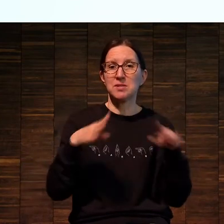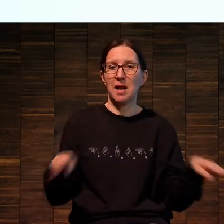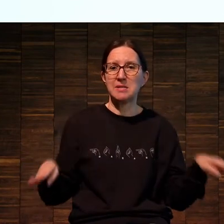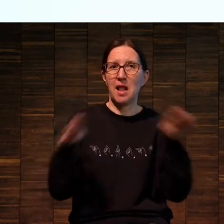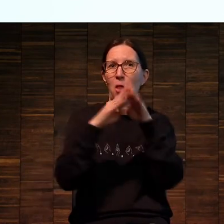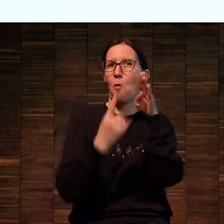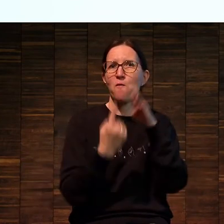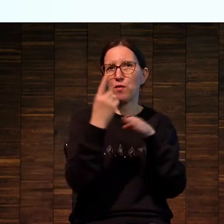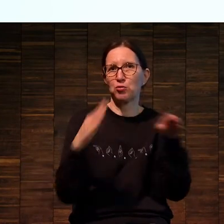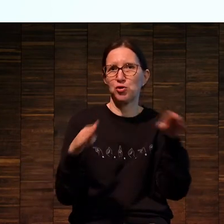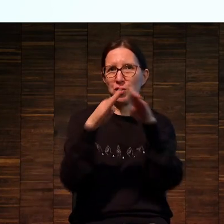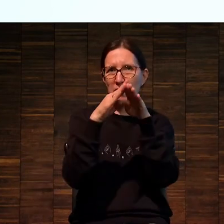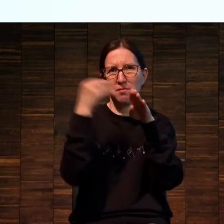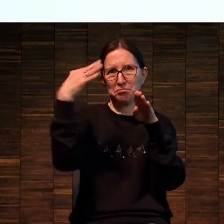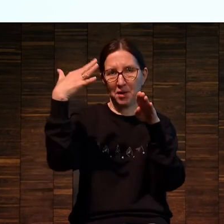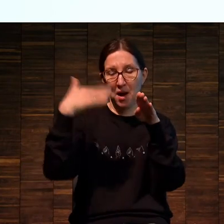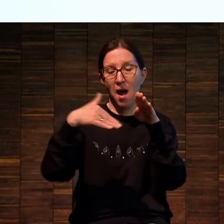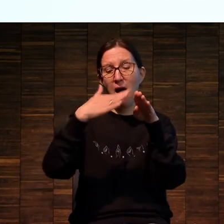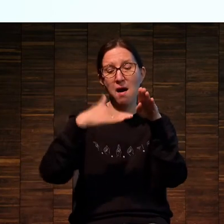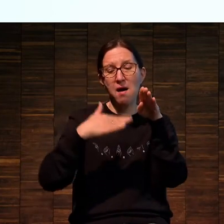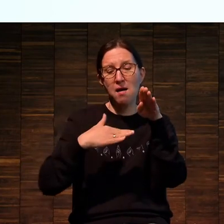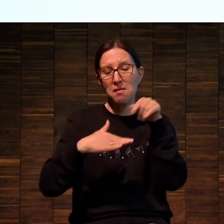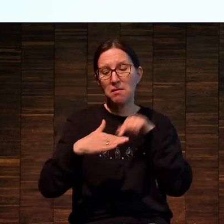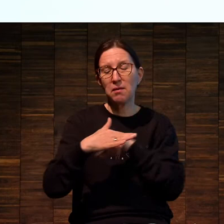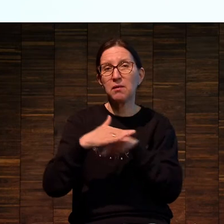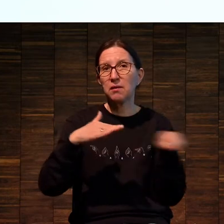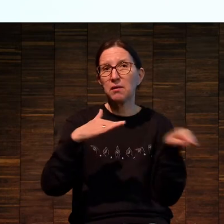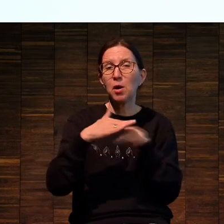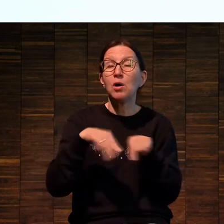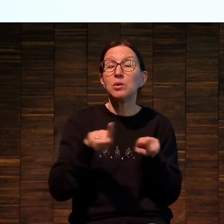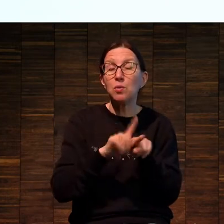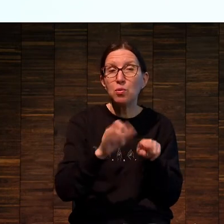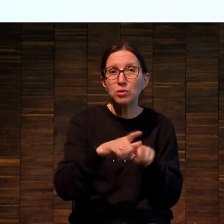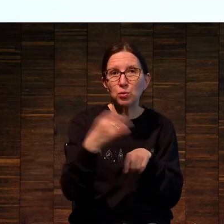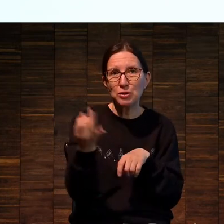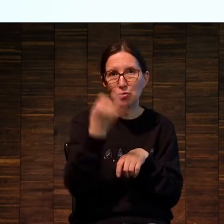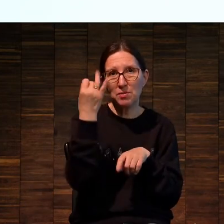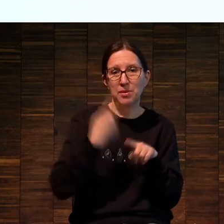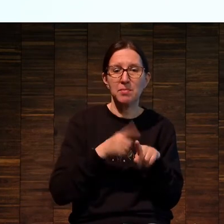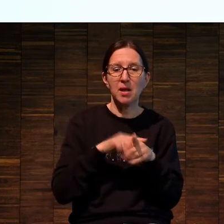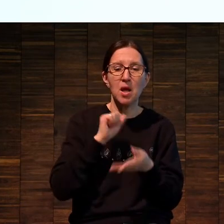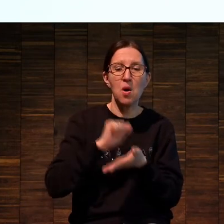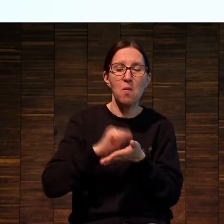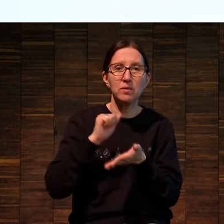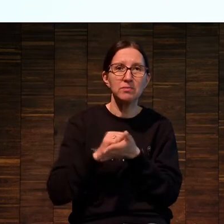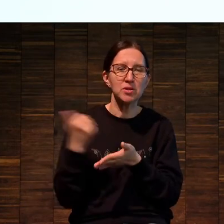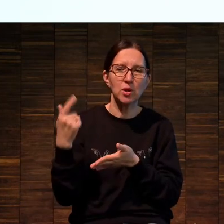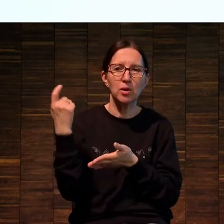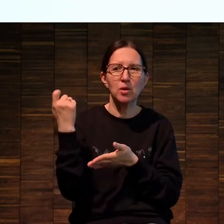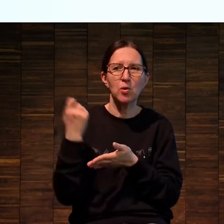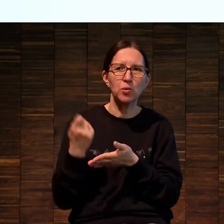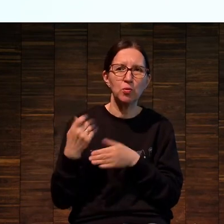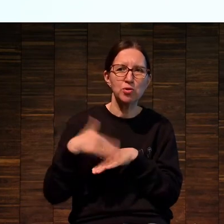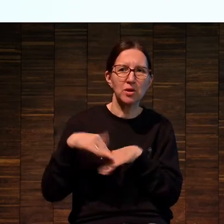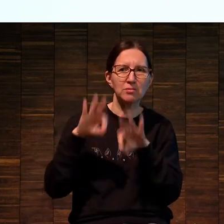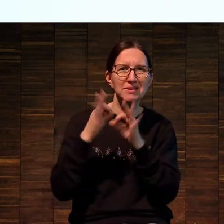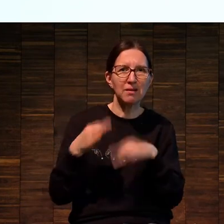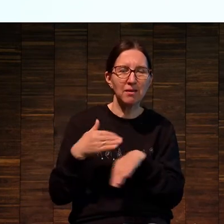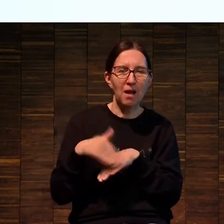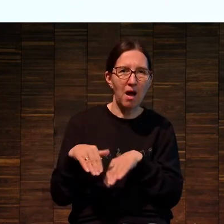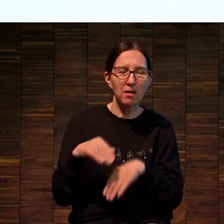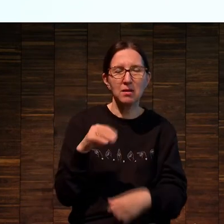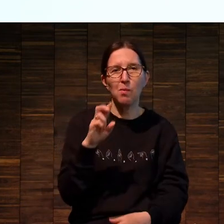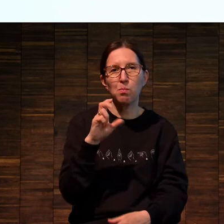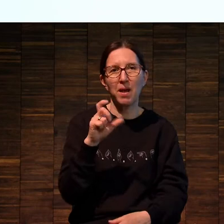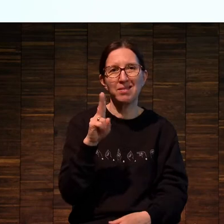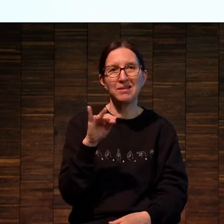обратимся, ну как бы простейший пример, Бэнкси, то есть оттиск Бэнкси, девочка с шаром, его ритейл